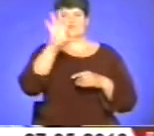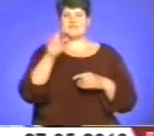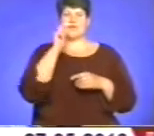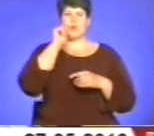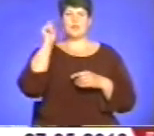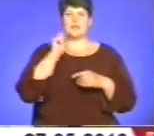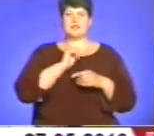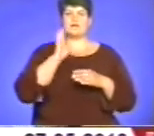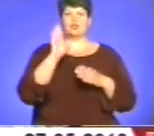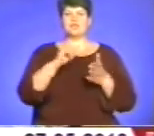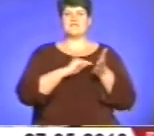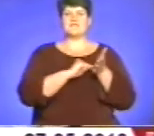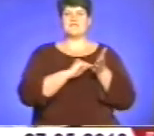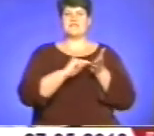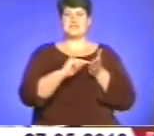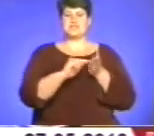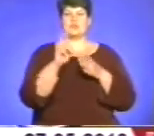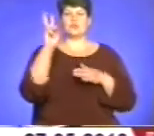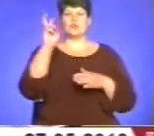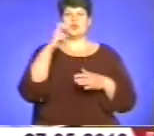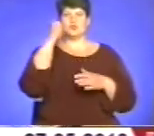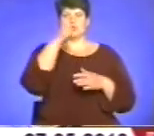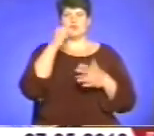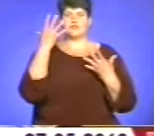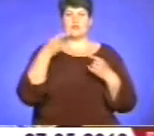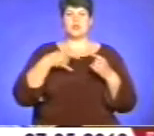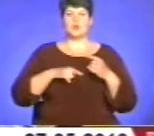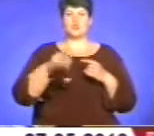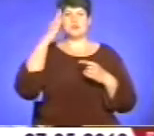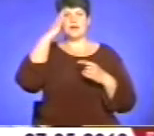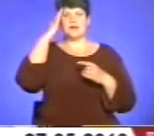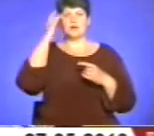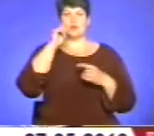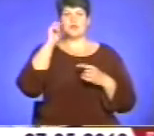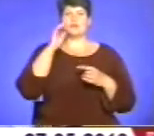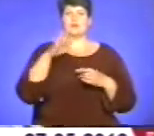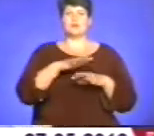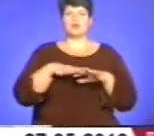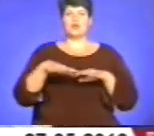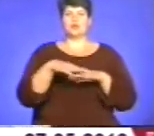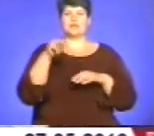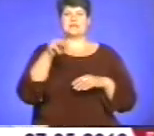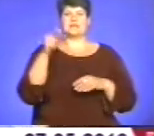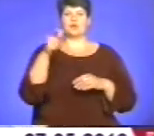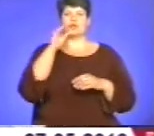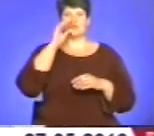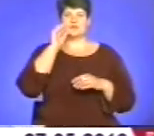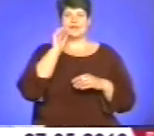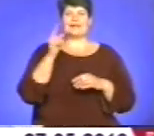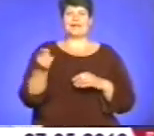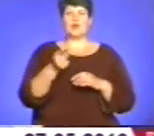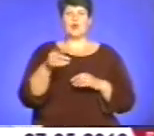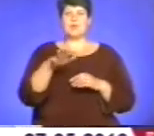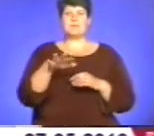тільки Україна буде відзначати 200-річчя від дня народження генія українського народу Тараса Григоровича Шевченка. Тернопільщина,